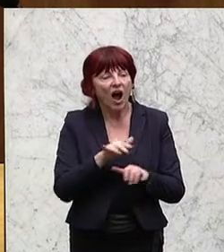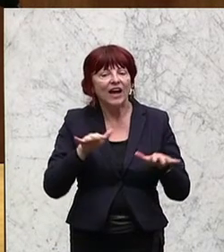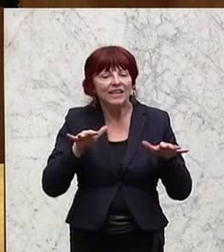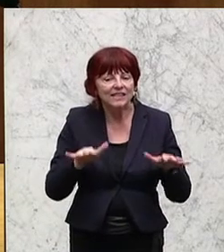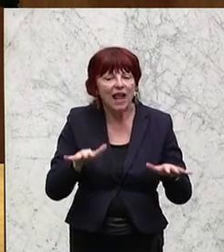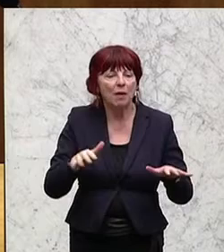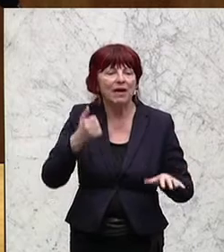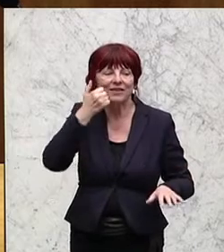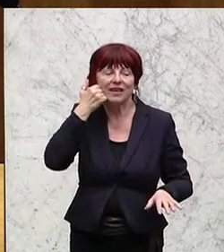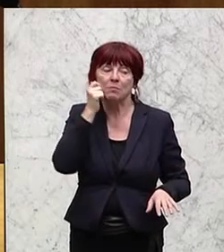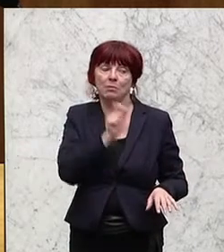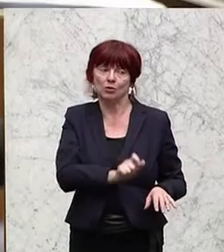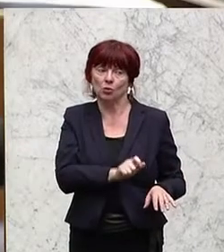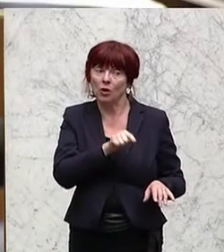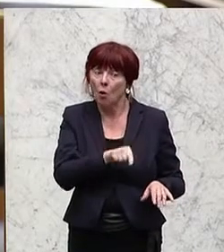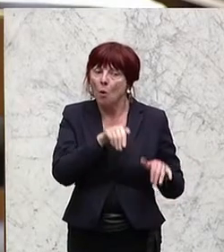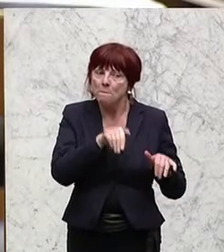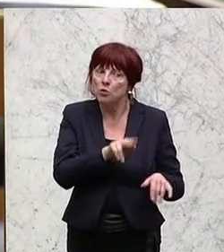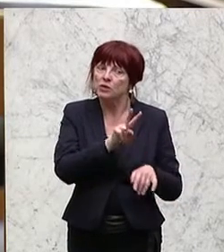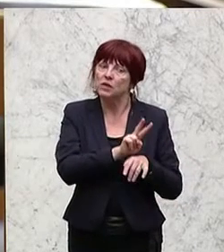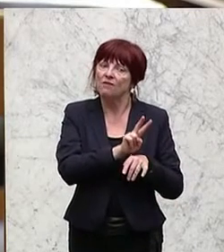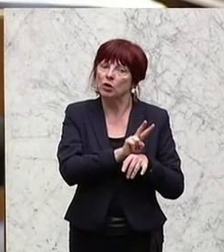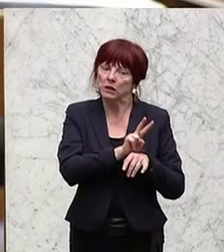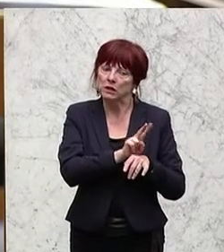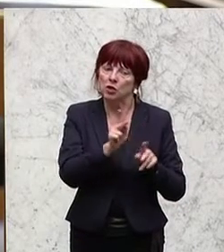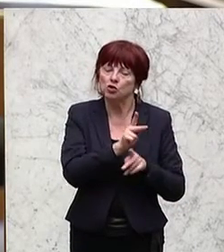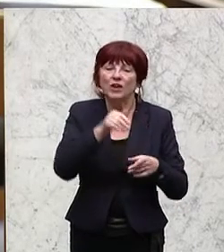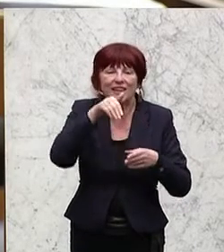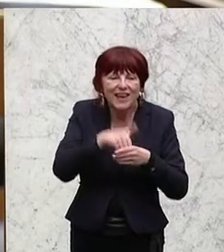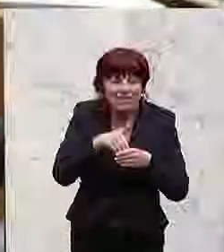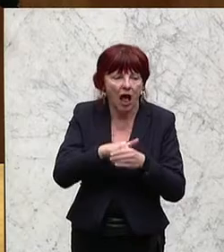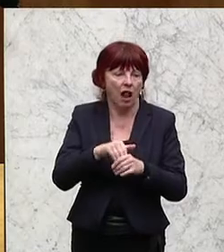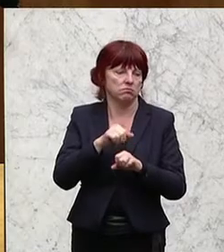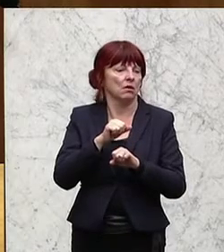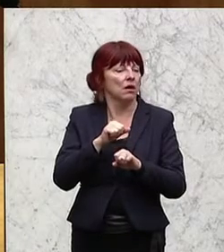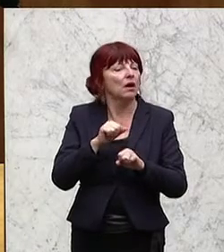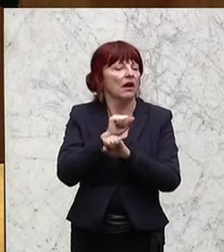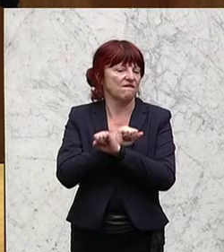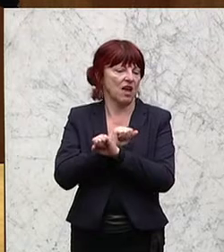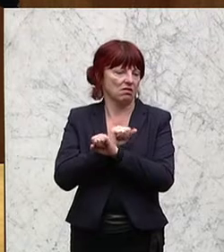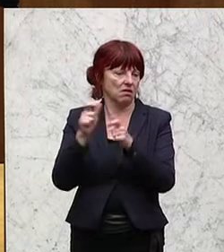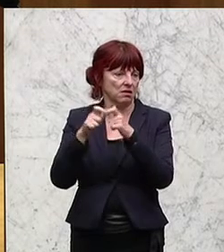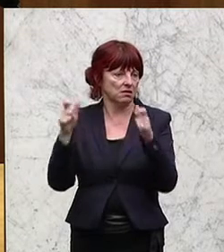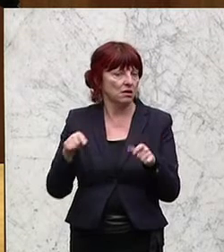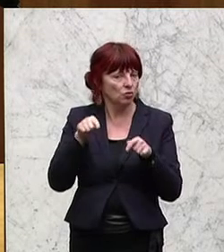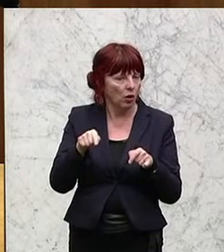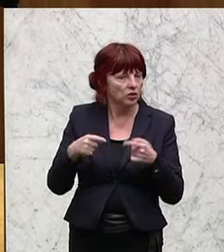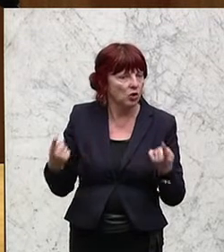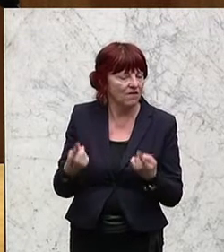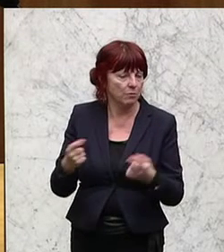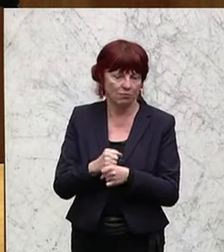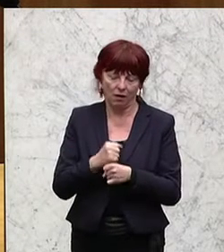um Radikalisierungen in der Haftanstalt zu vermeiden. Wir unsere Justizwachebeamten, speziell auch dafür geschult